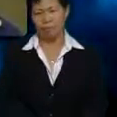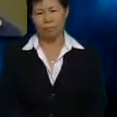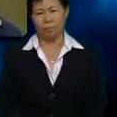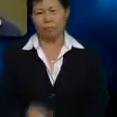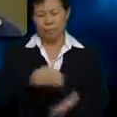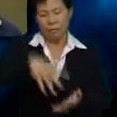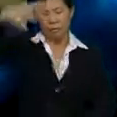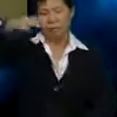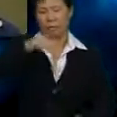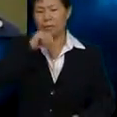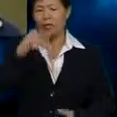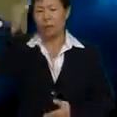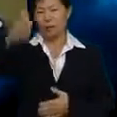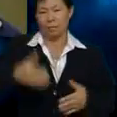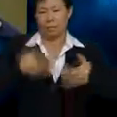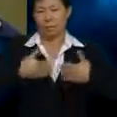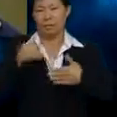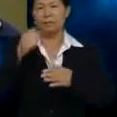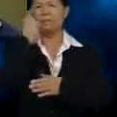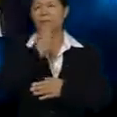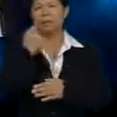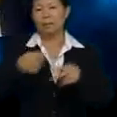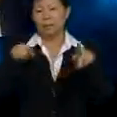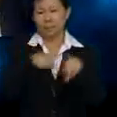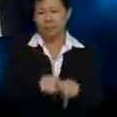Kekayaan takkan dapat Memahgirkan sesiapa pun